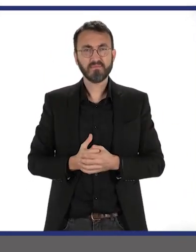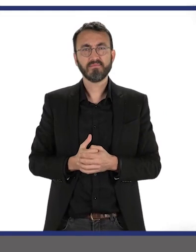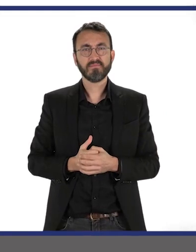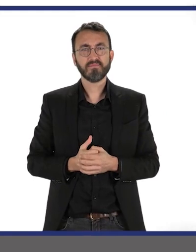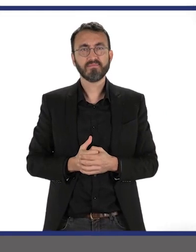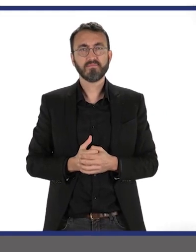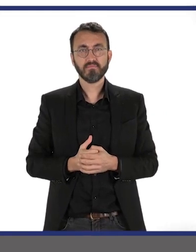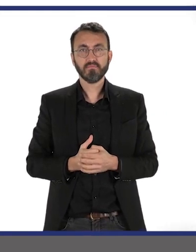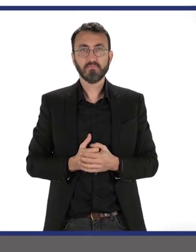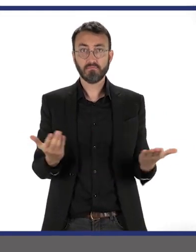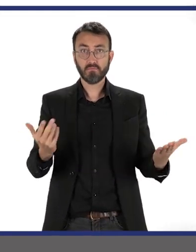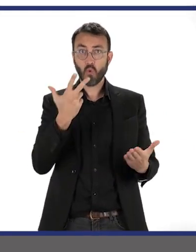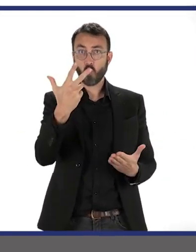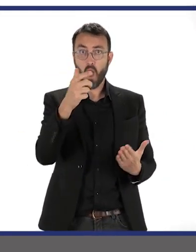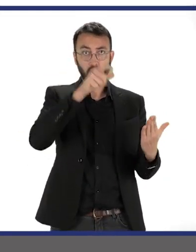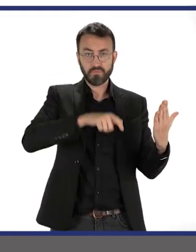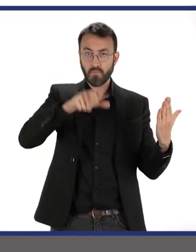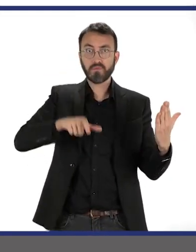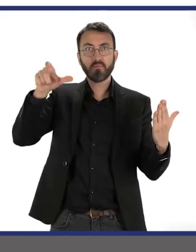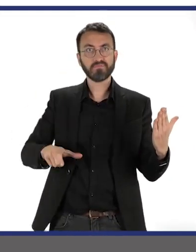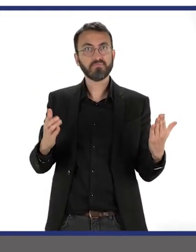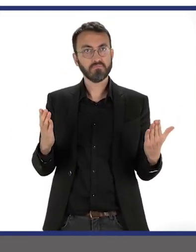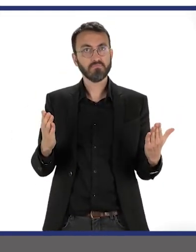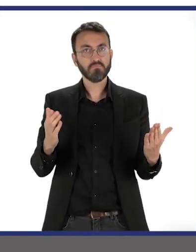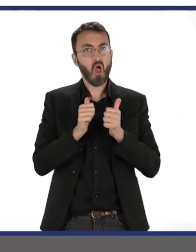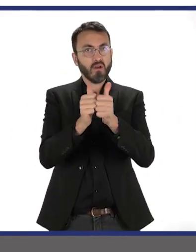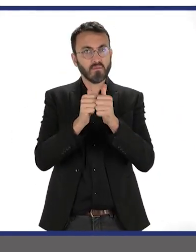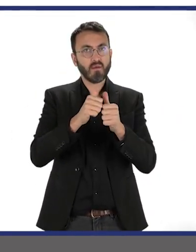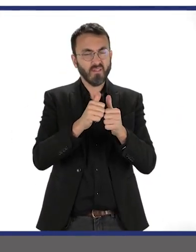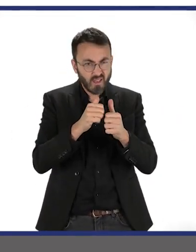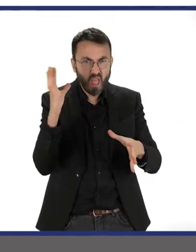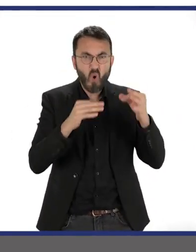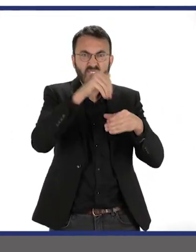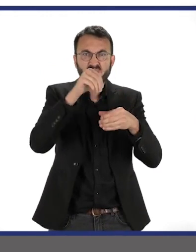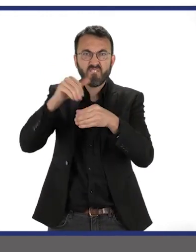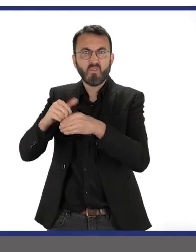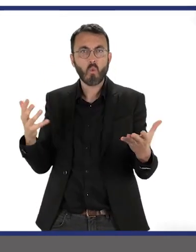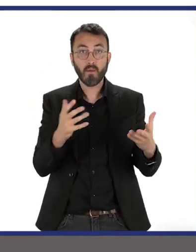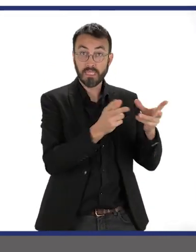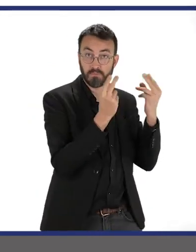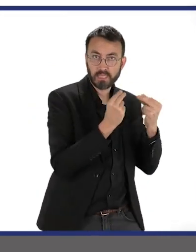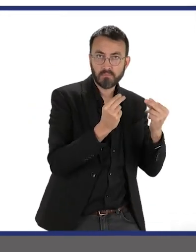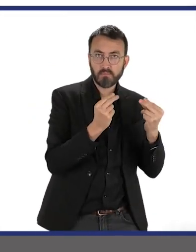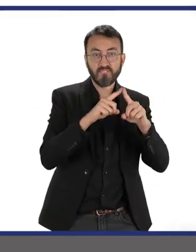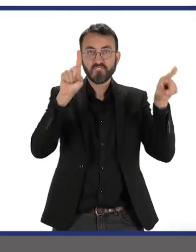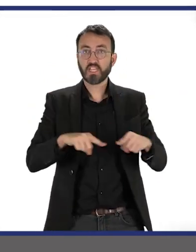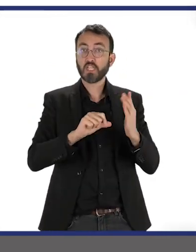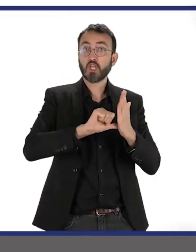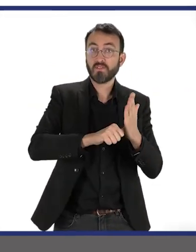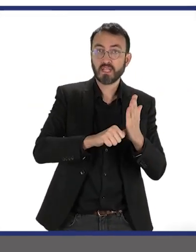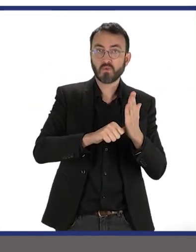c'est très simple. Le kit se présente comme ça, en trois volets. Découvrons ensemble ce qu'il contient. Un mode d'emploi,